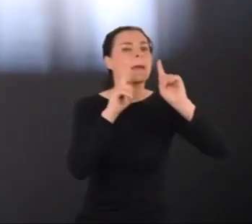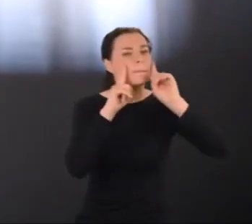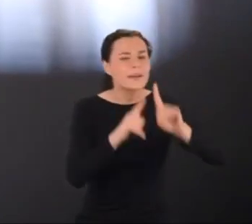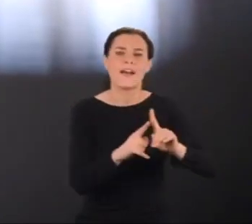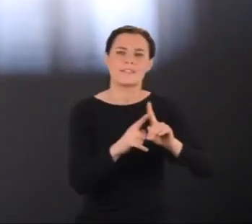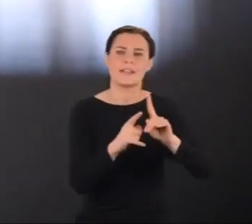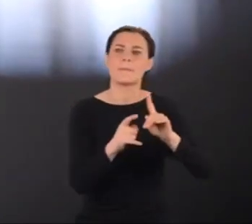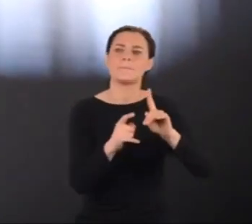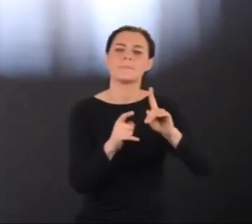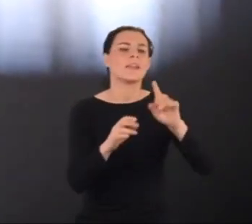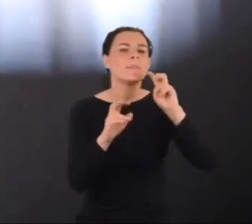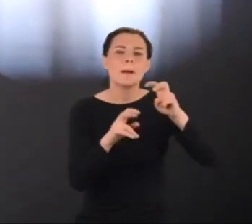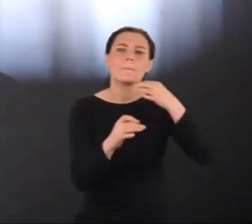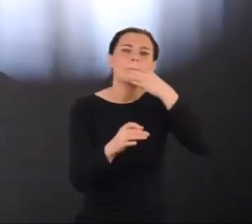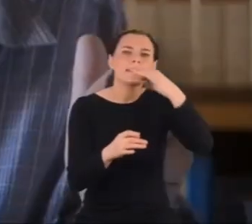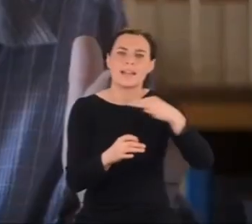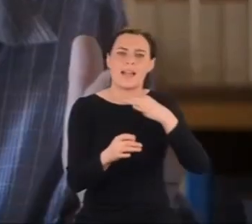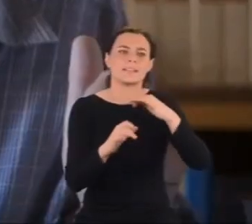otaczający nas świat.